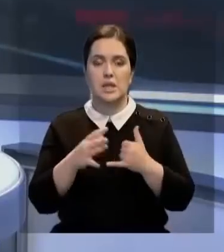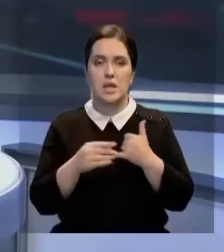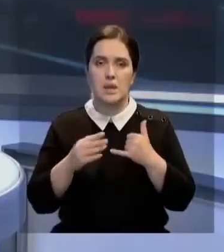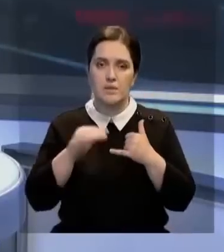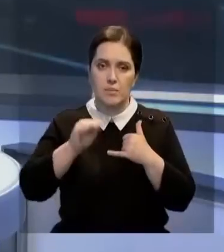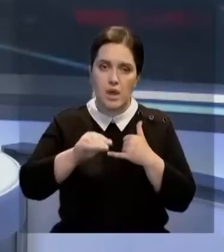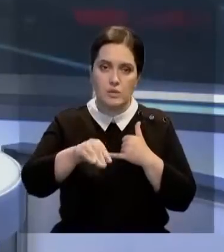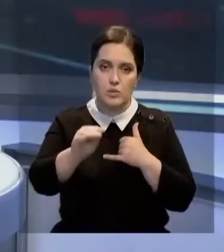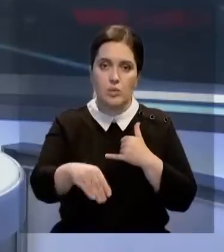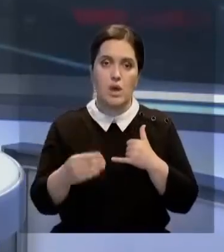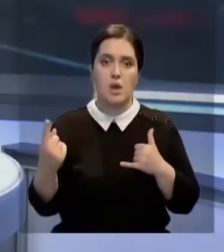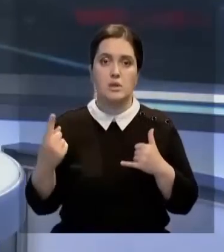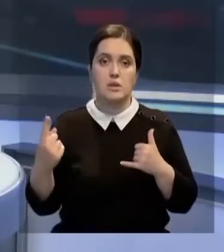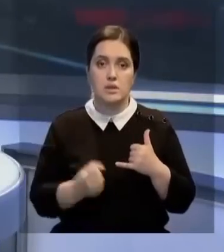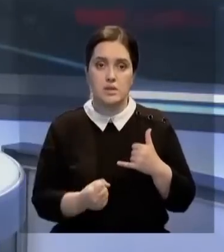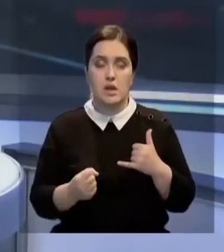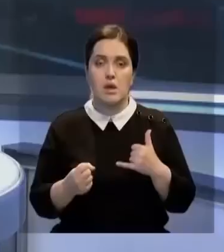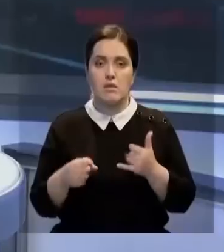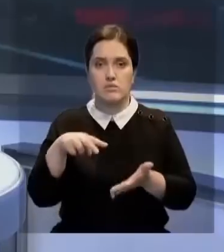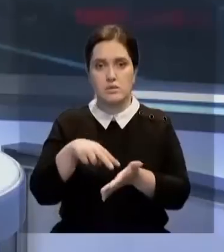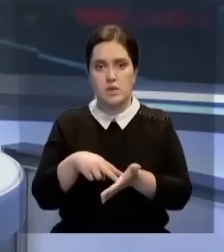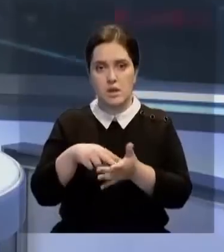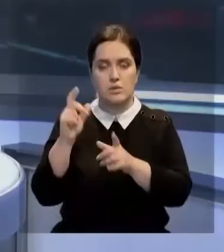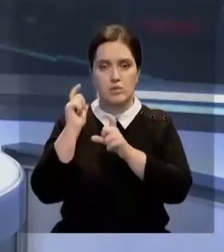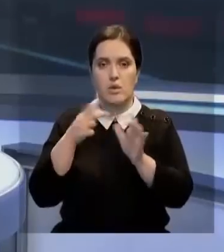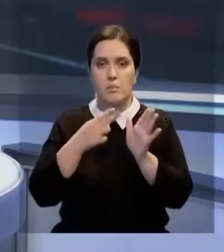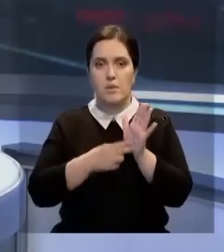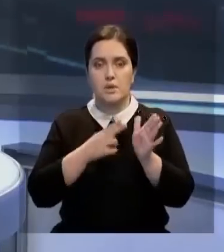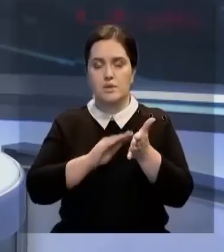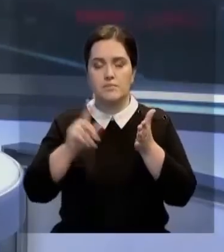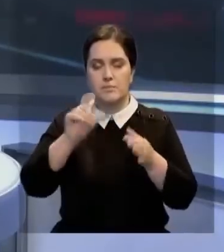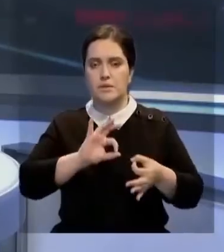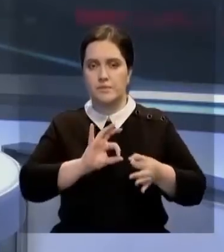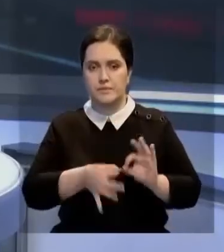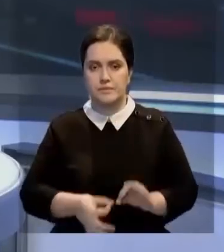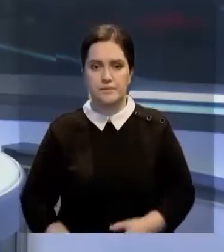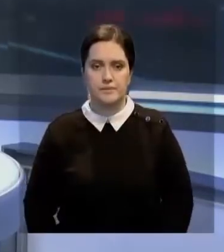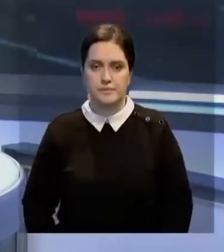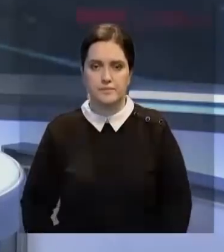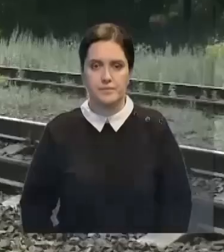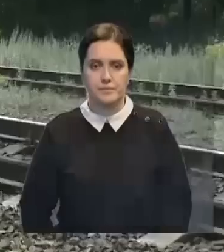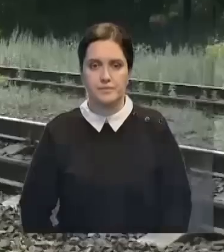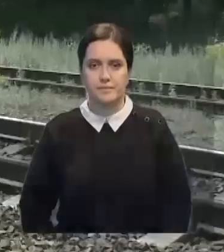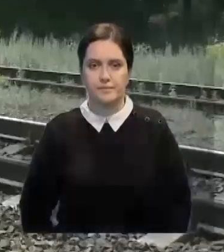конструкций. Кроме того, неделями на путях стоят грузовые поезда. Ислу Махмутова расскажет подробнее.